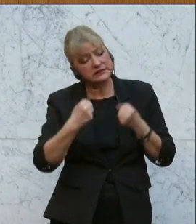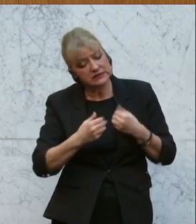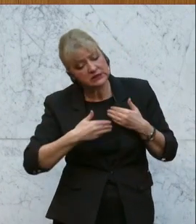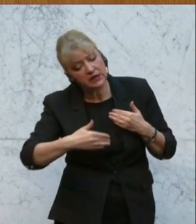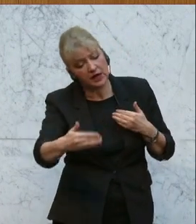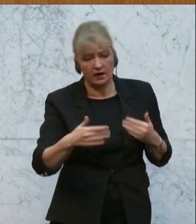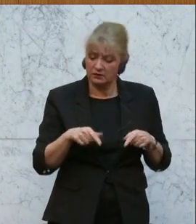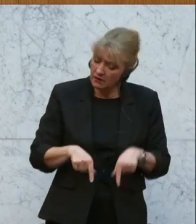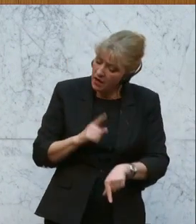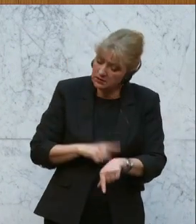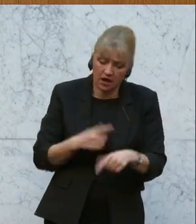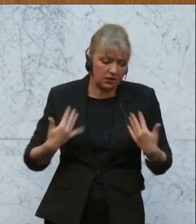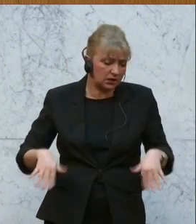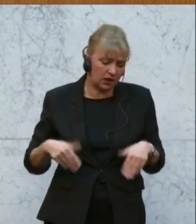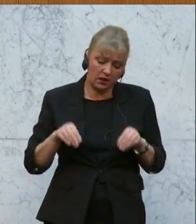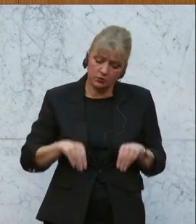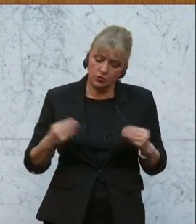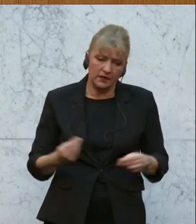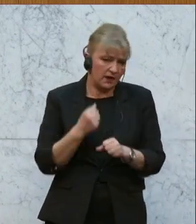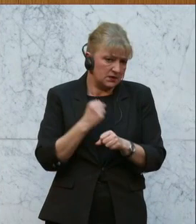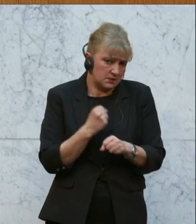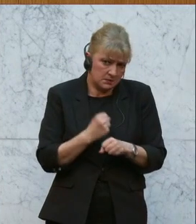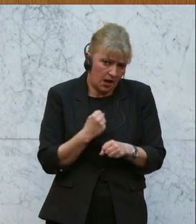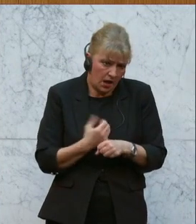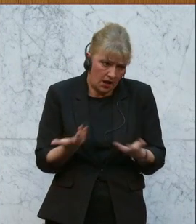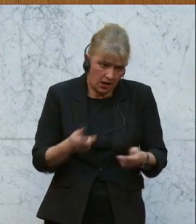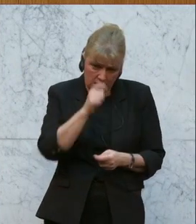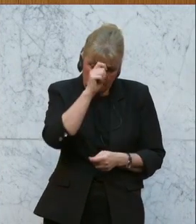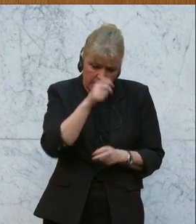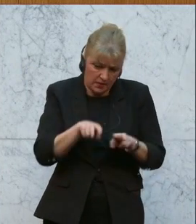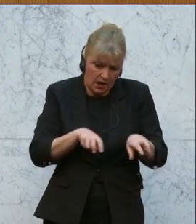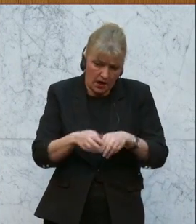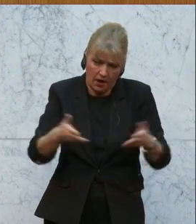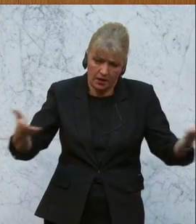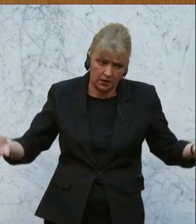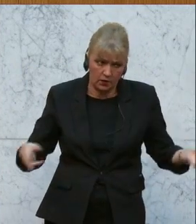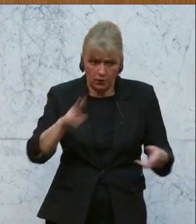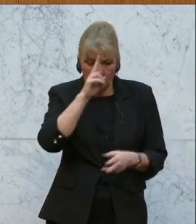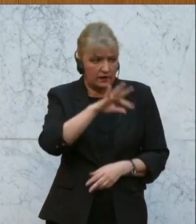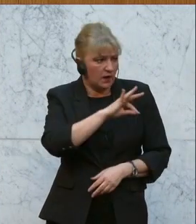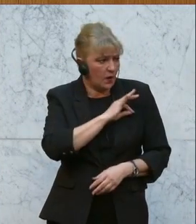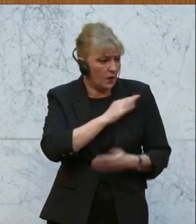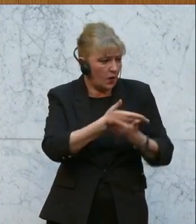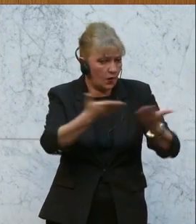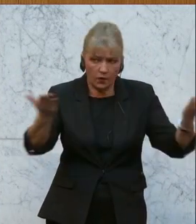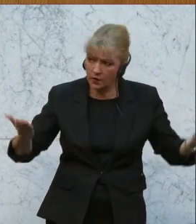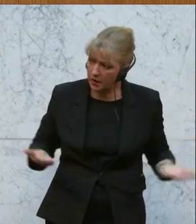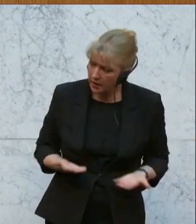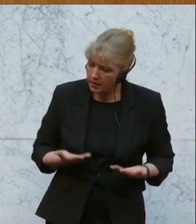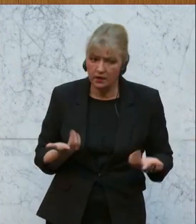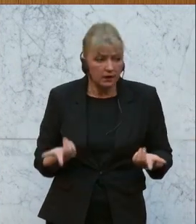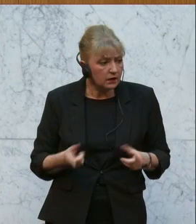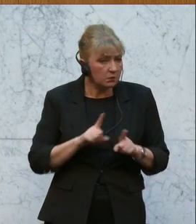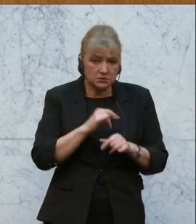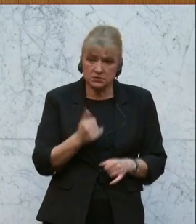ist Zeit, hier dringlich zu handeln, liebe Bundesregierung, werte Bundesregierung, werte Kolleginnen und Kollegen der Regierungsfraktionen. Bisher ist zu